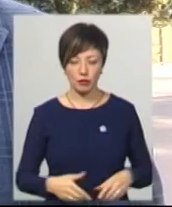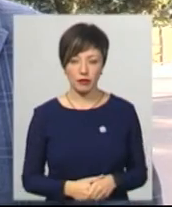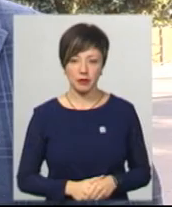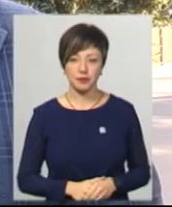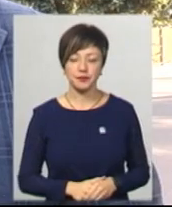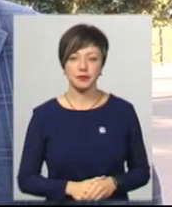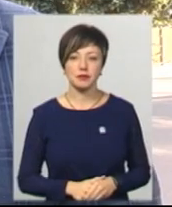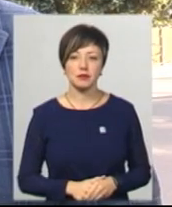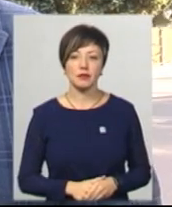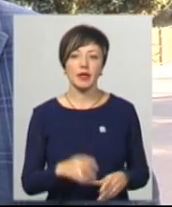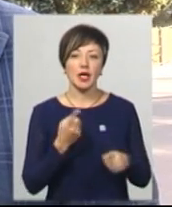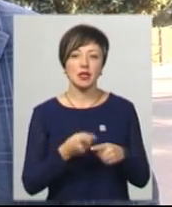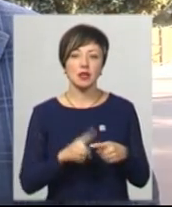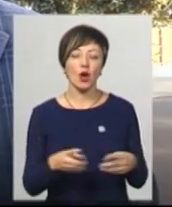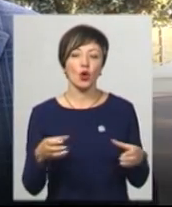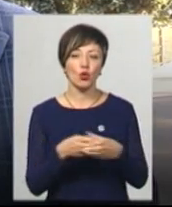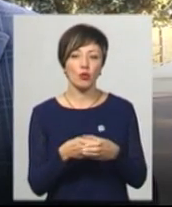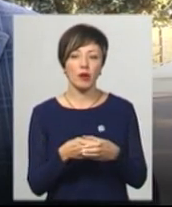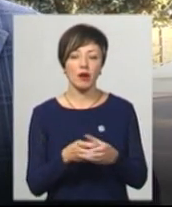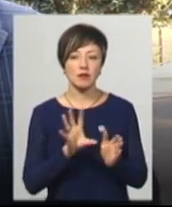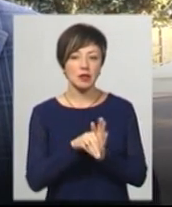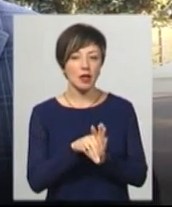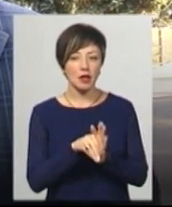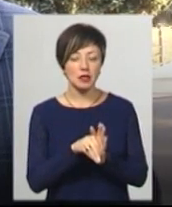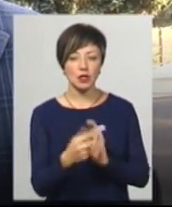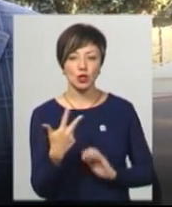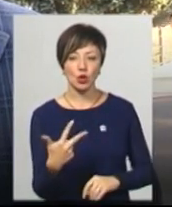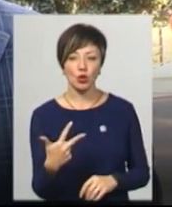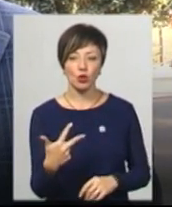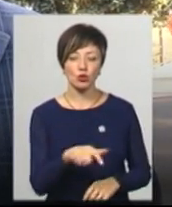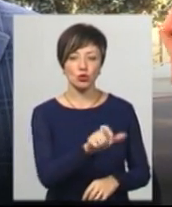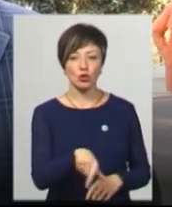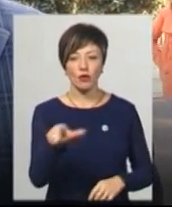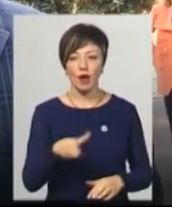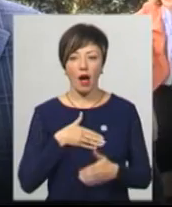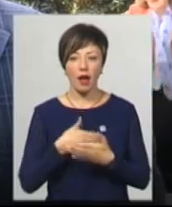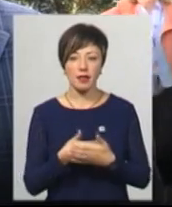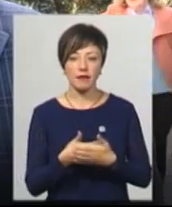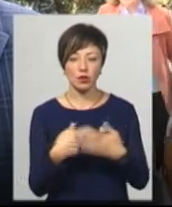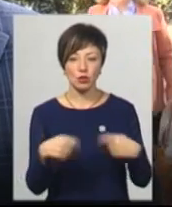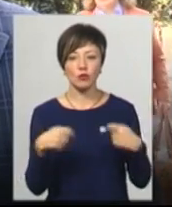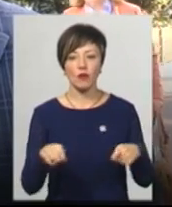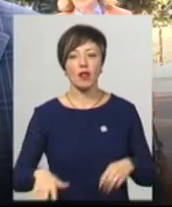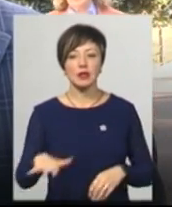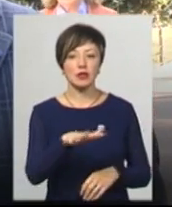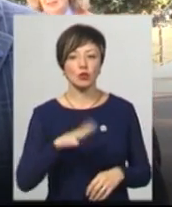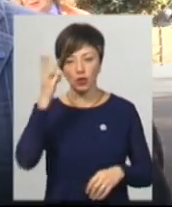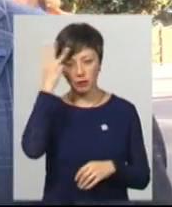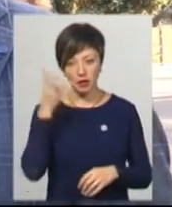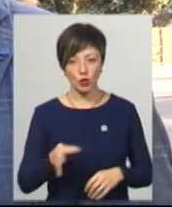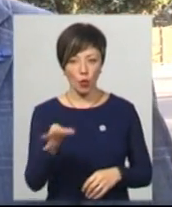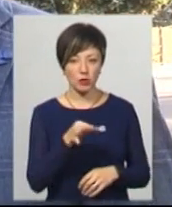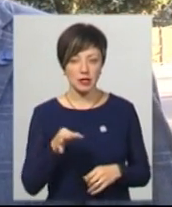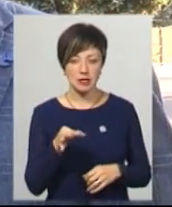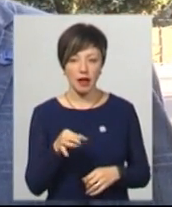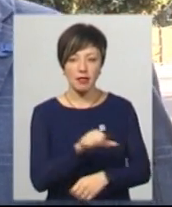Вказана група в складі трьох чоловік активно збувала на території Хмельницької області